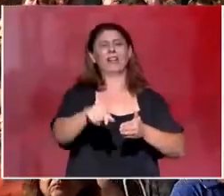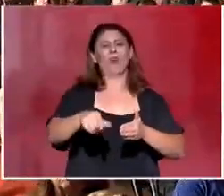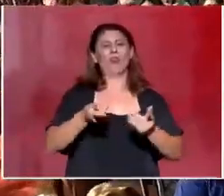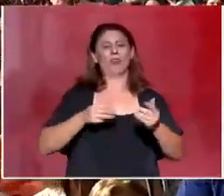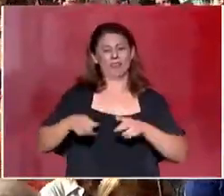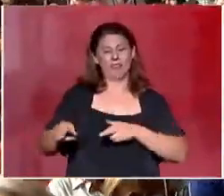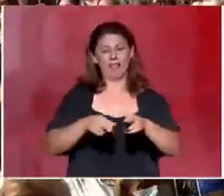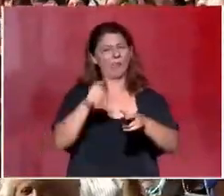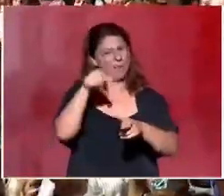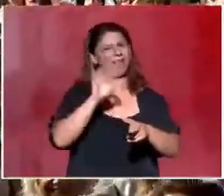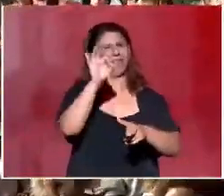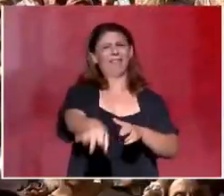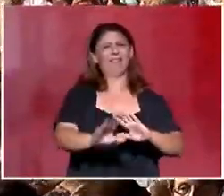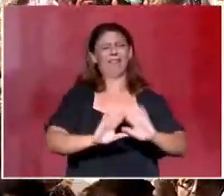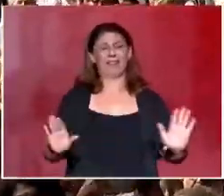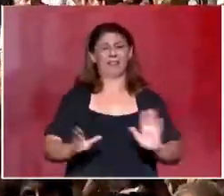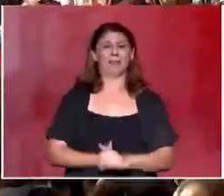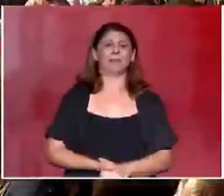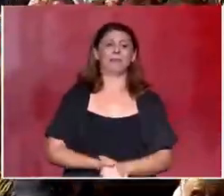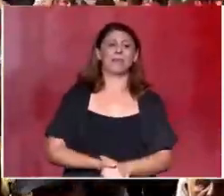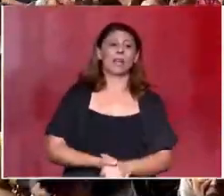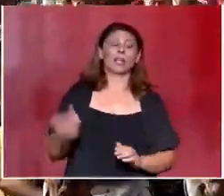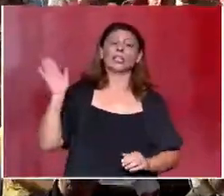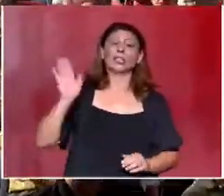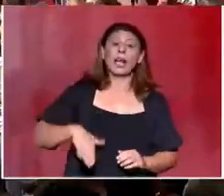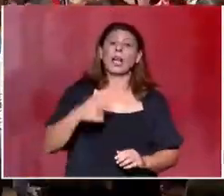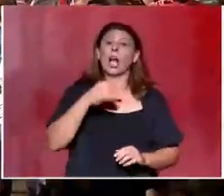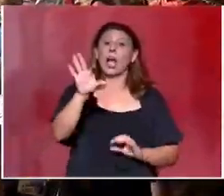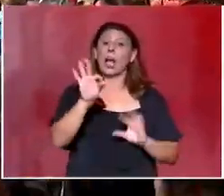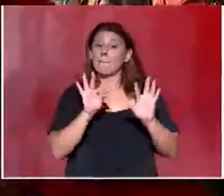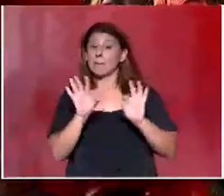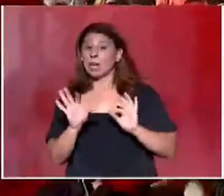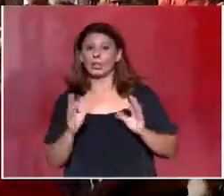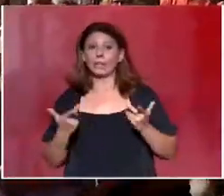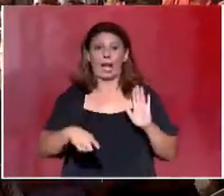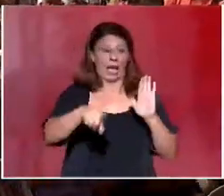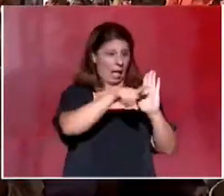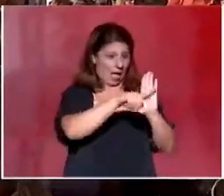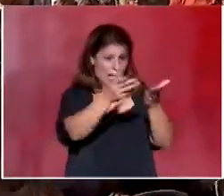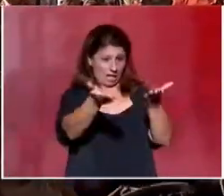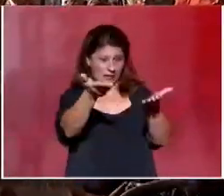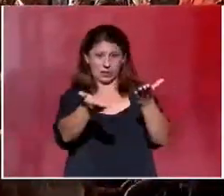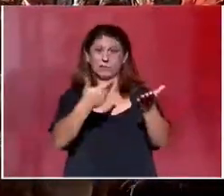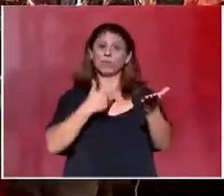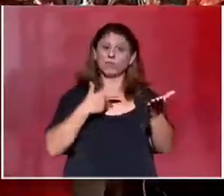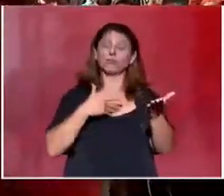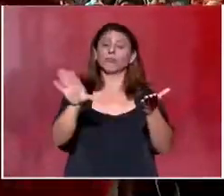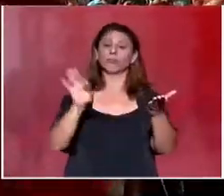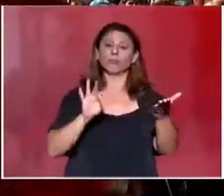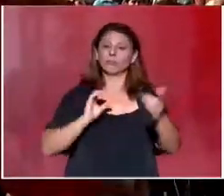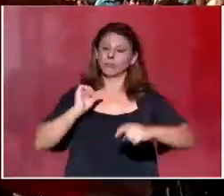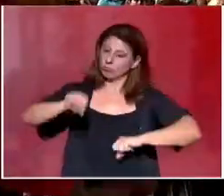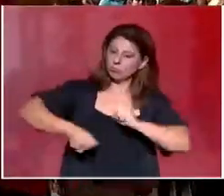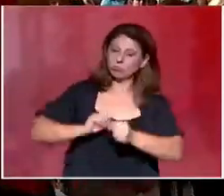διαδρομή τους. Τελικά, επιλέγουμε μέσα σε έναν αρνητικό συσχετισμό να παλεύουμε για την